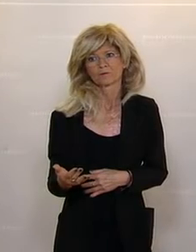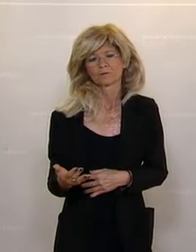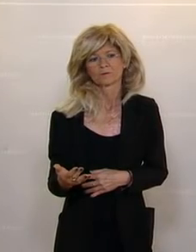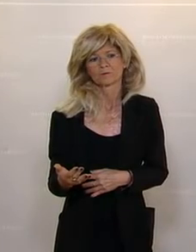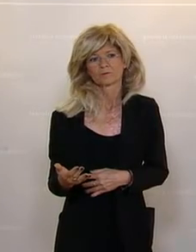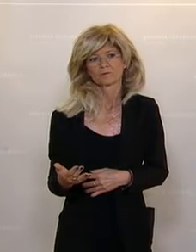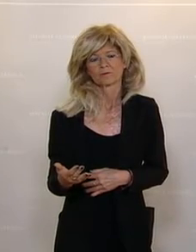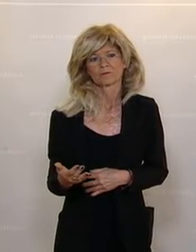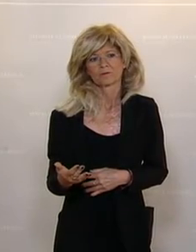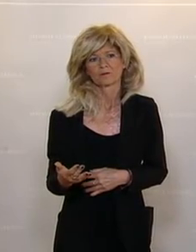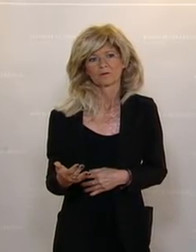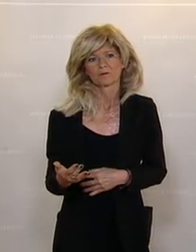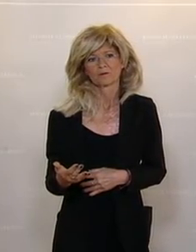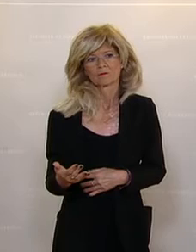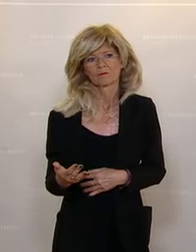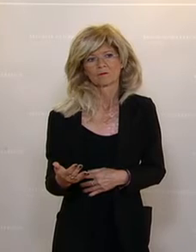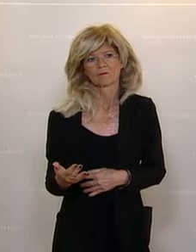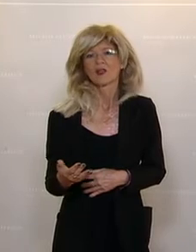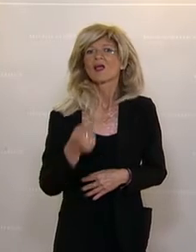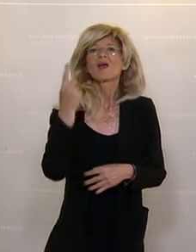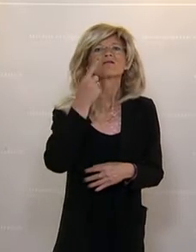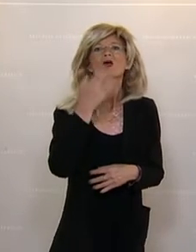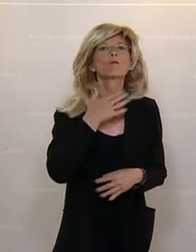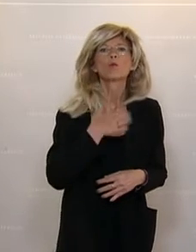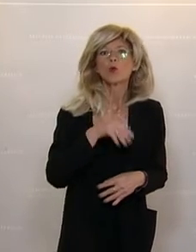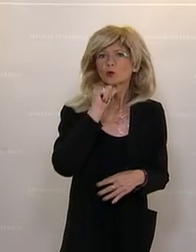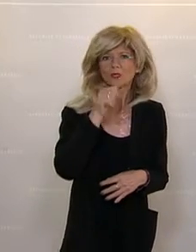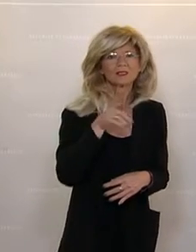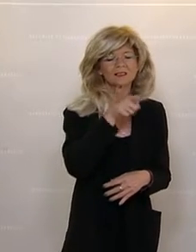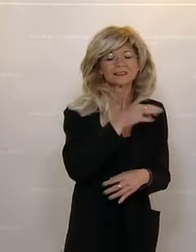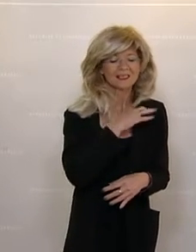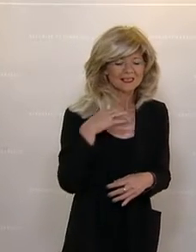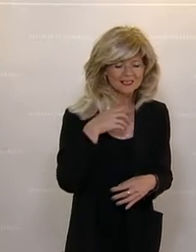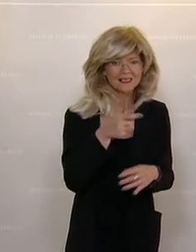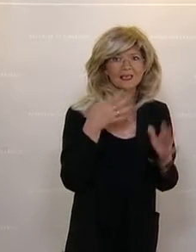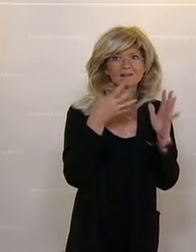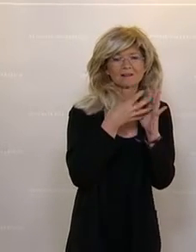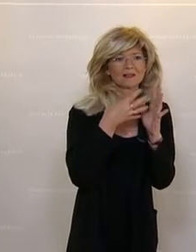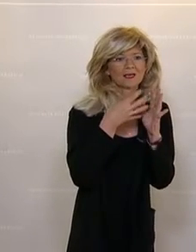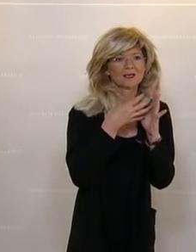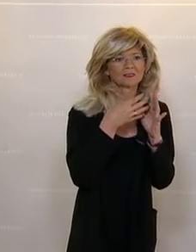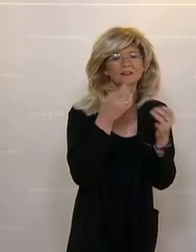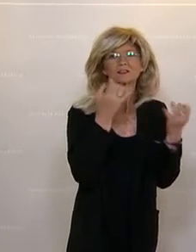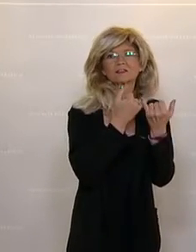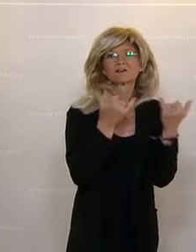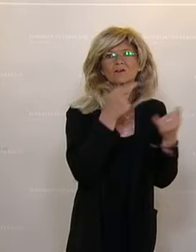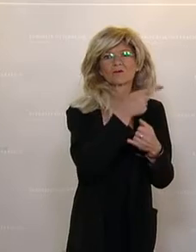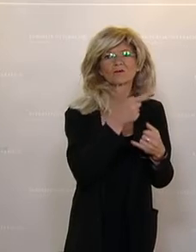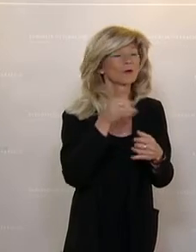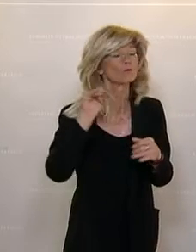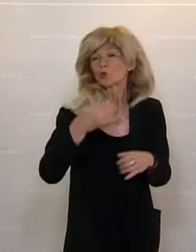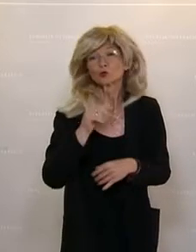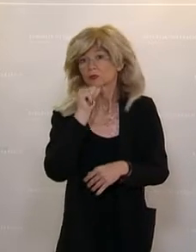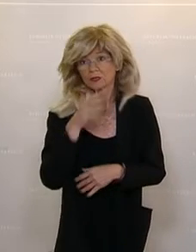Und wer dabei nicht wollte, dass sein Kind getestet werden würde, und da komme ich zu den FPÖ-Antragen, musste das auch nicht tun.